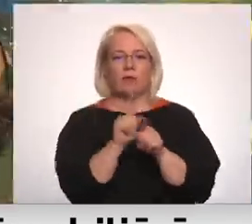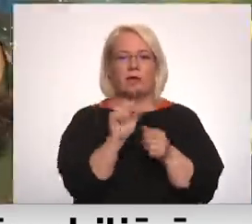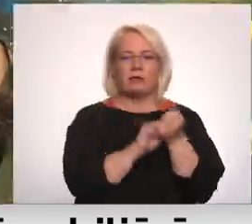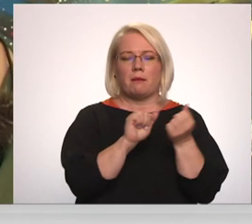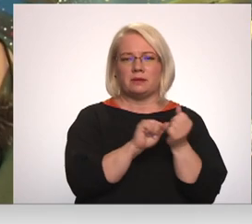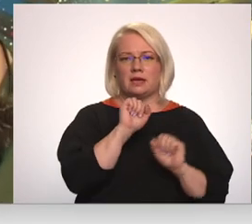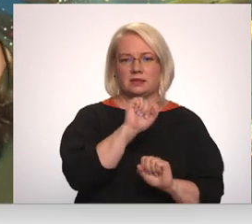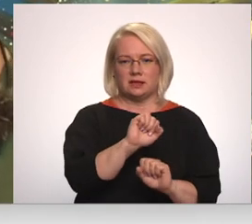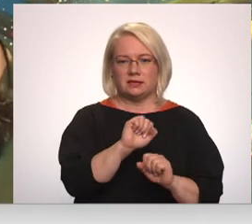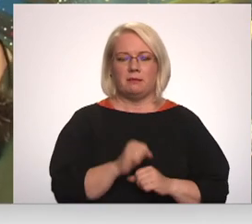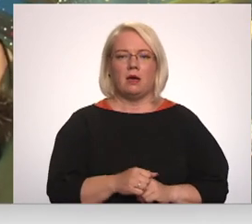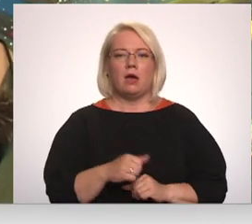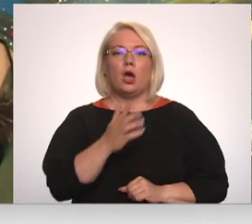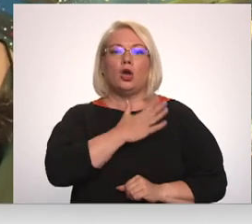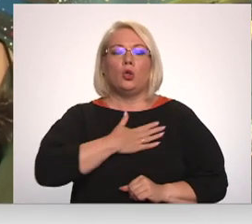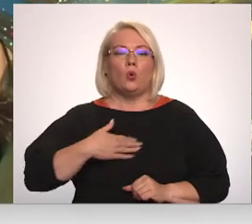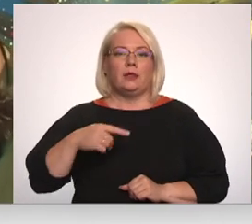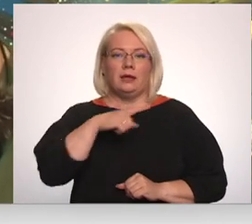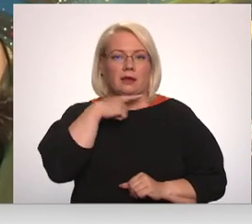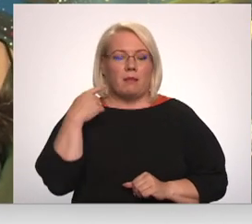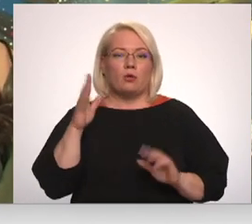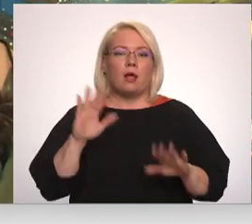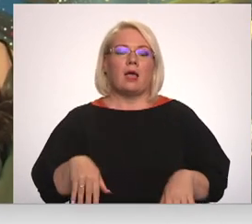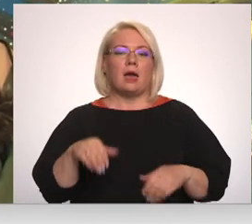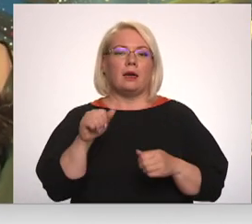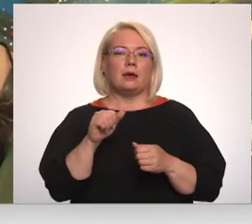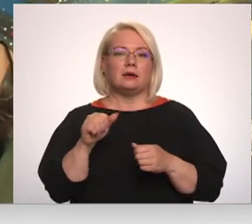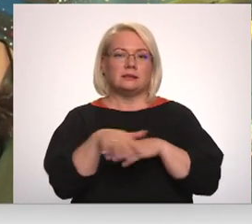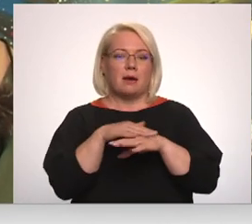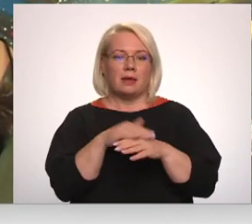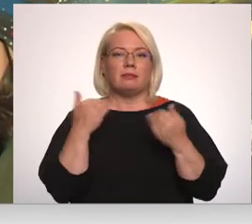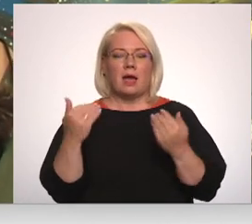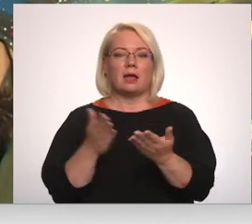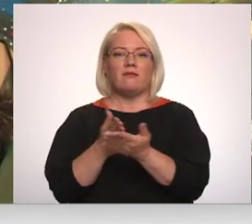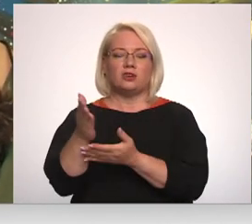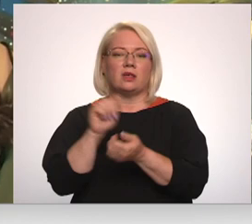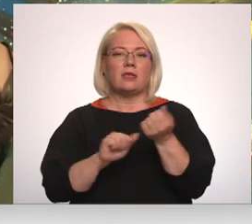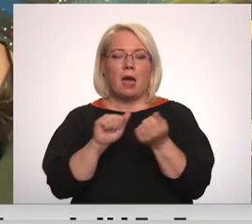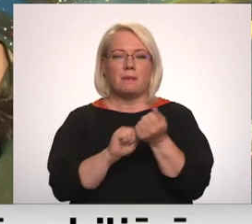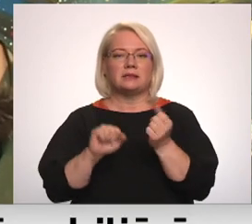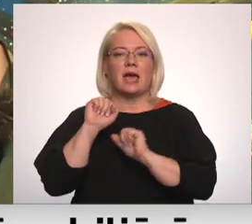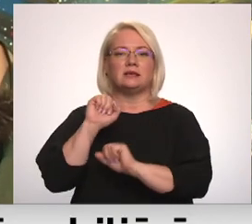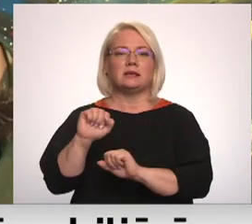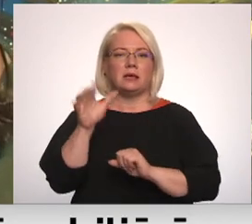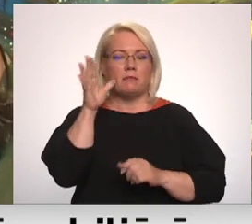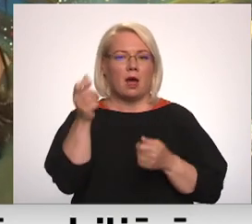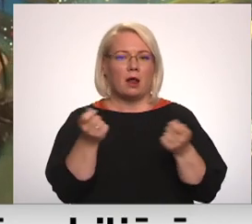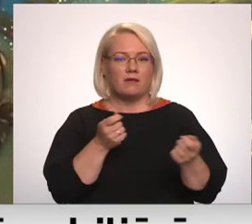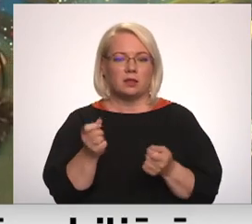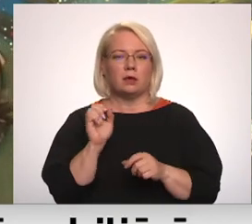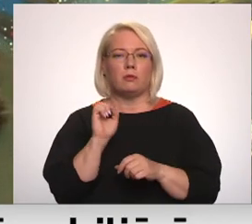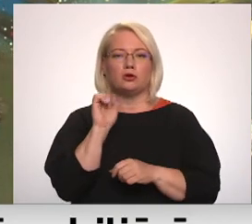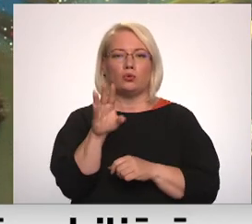tā sabiedrība tagad vēršās dabas aizsardzības pārvaldē, sūtā ēpastus vai zvana